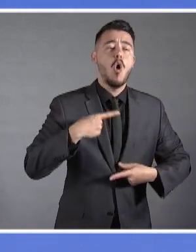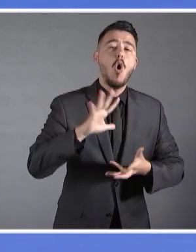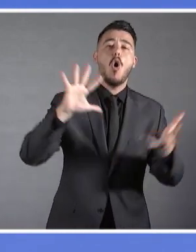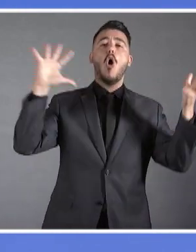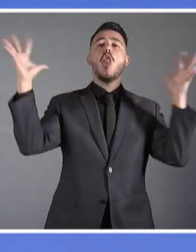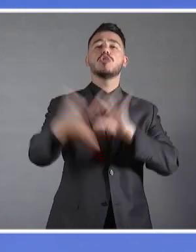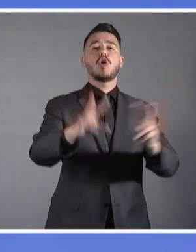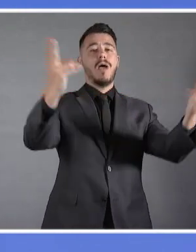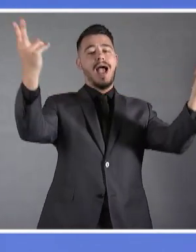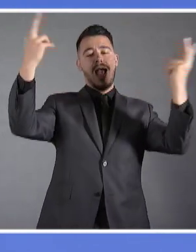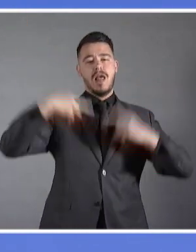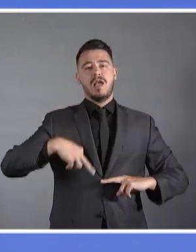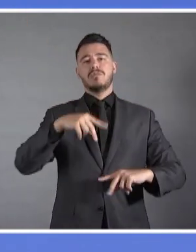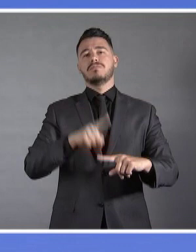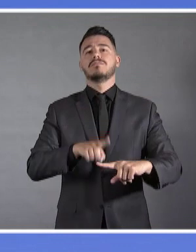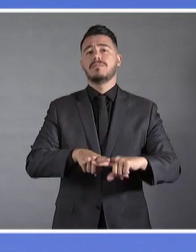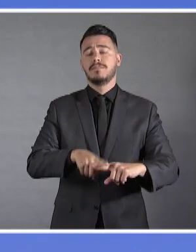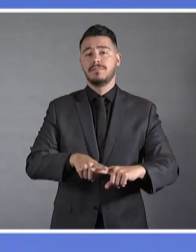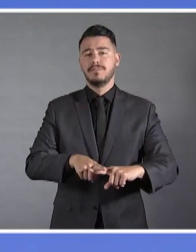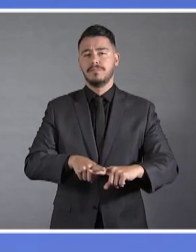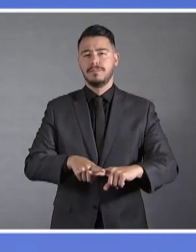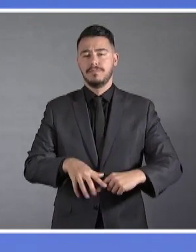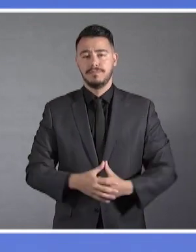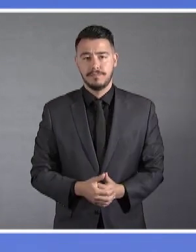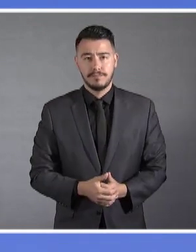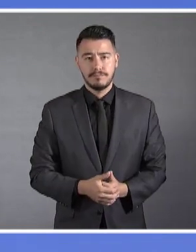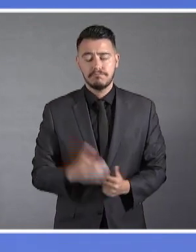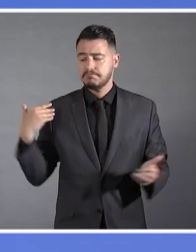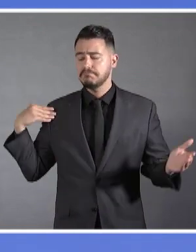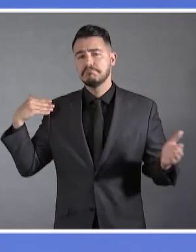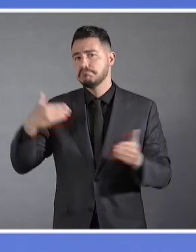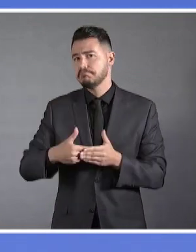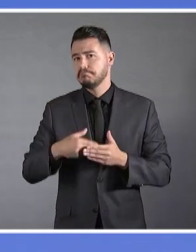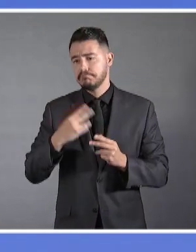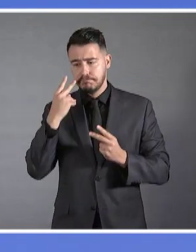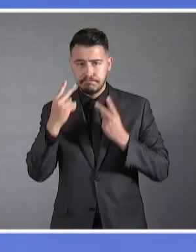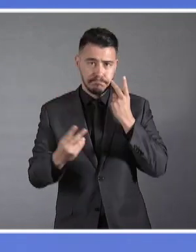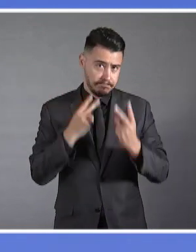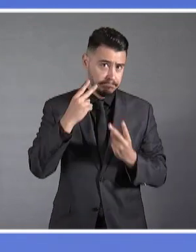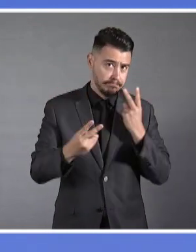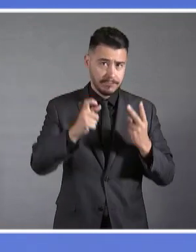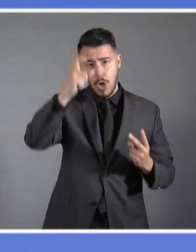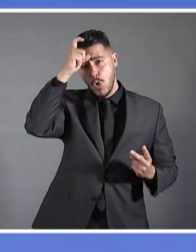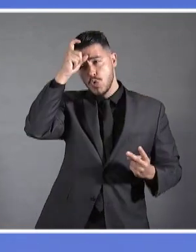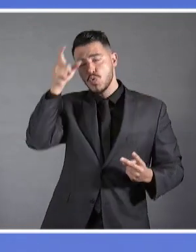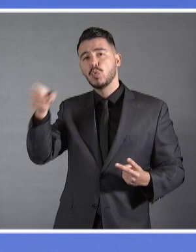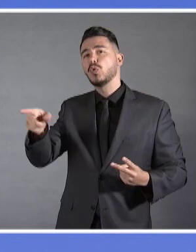βλέπουμε να θυπνίζεται στη γειτονιά μας το βαθύ κράτος της γειτονικής Τουρκίας,